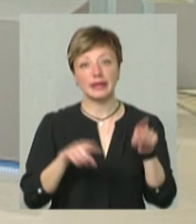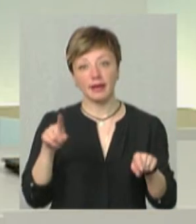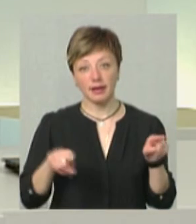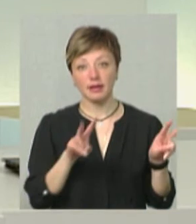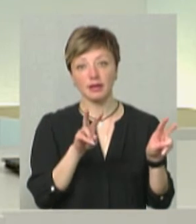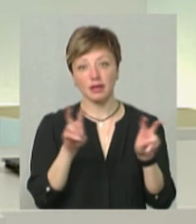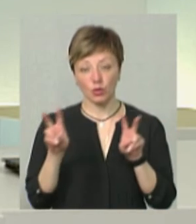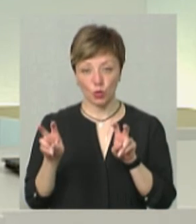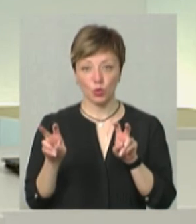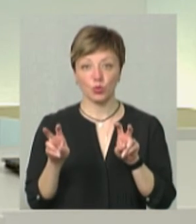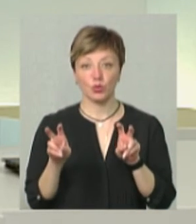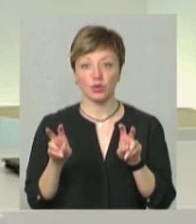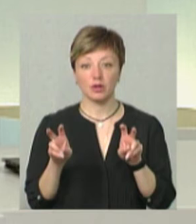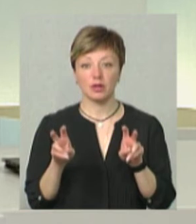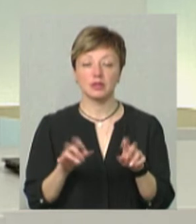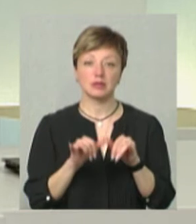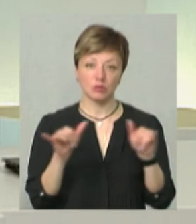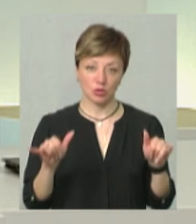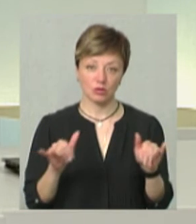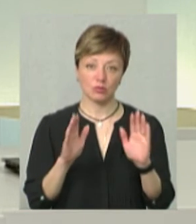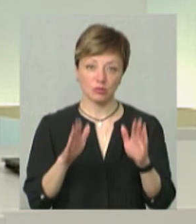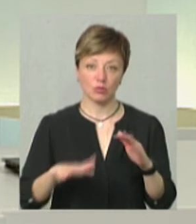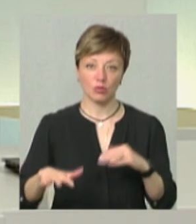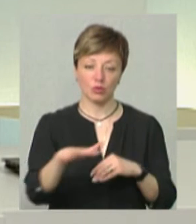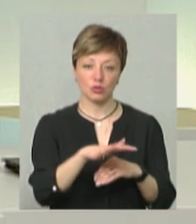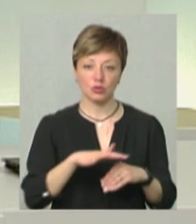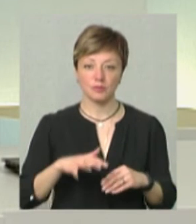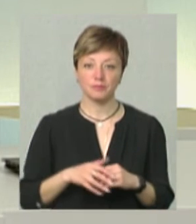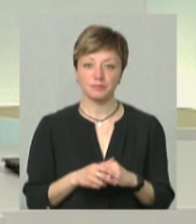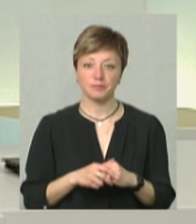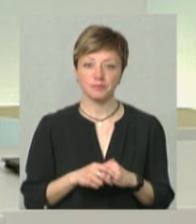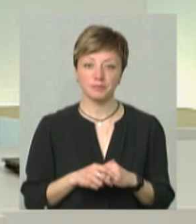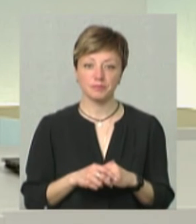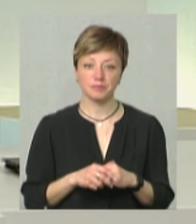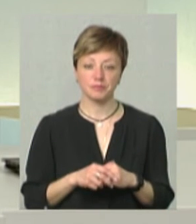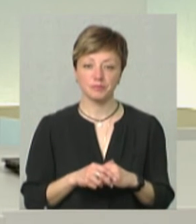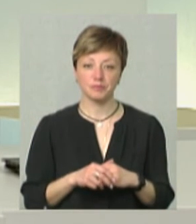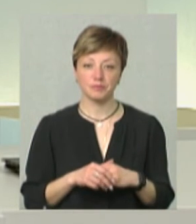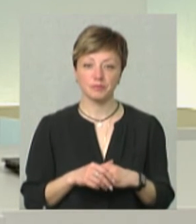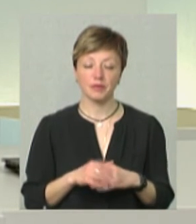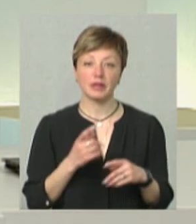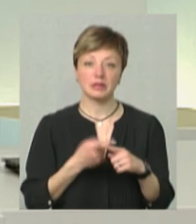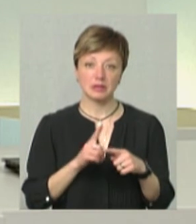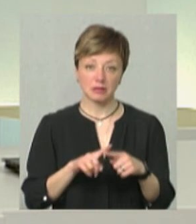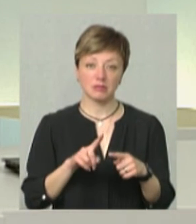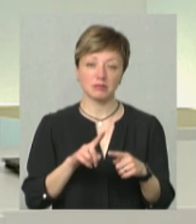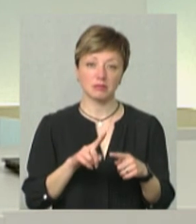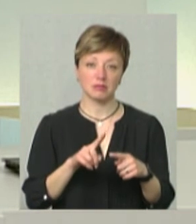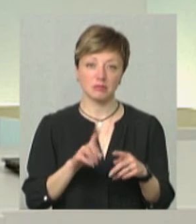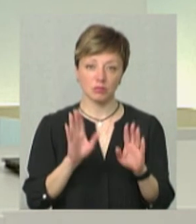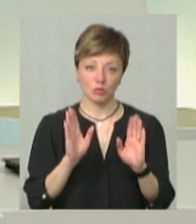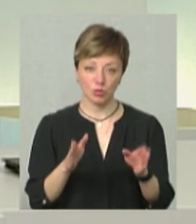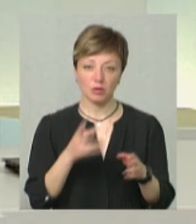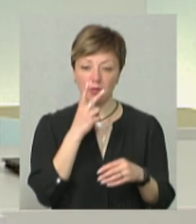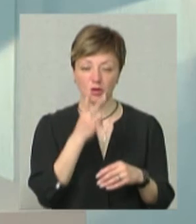збільшення посівних площ, за рахунок саме цих культур, ми